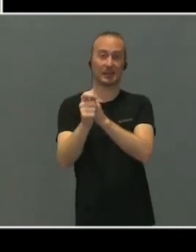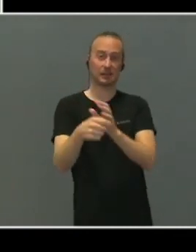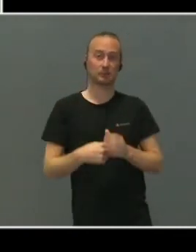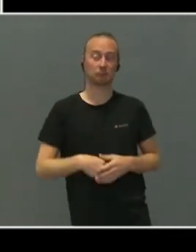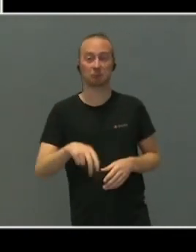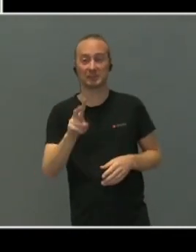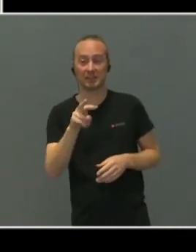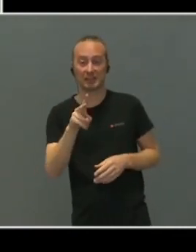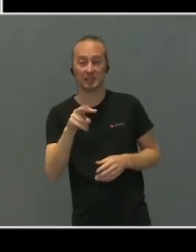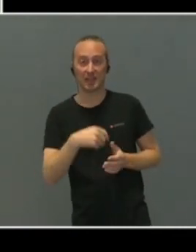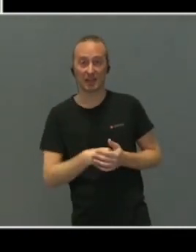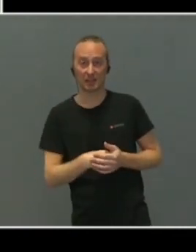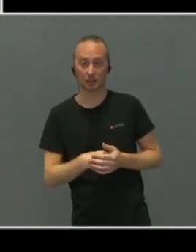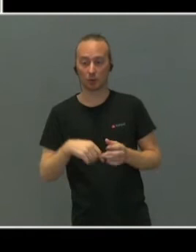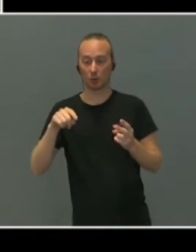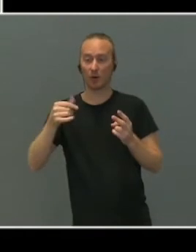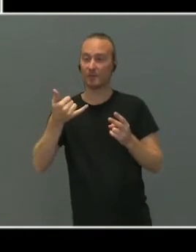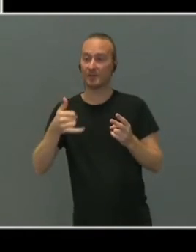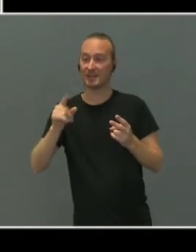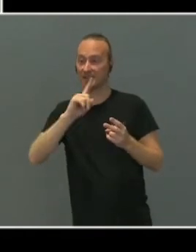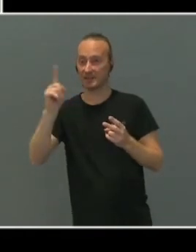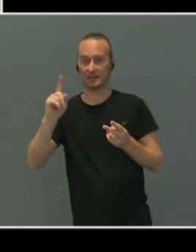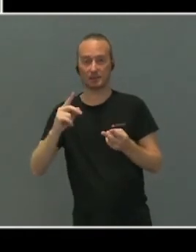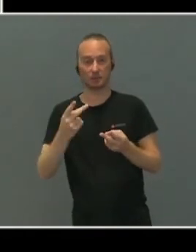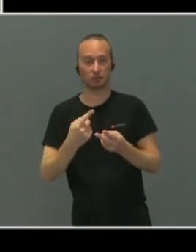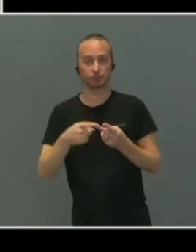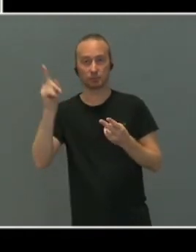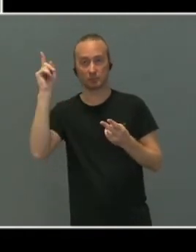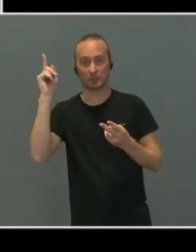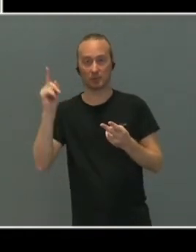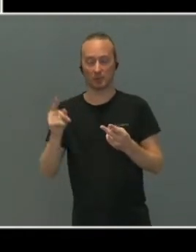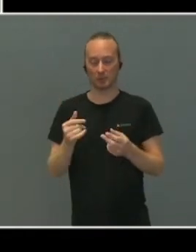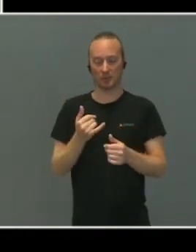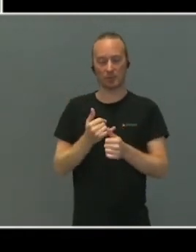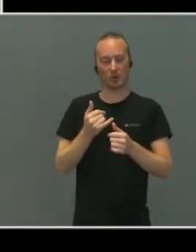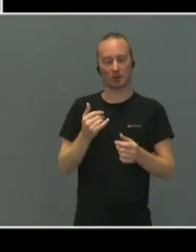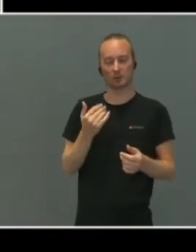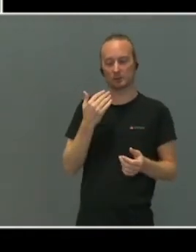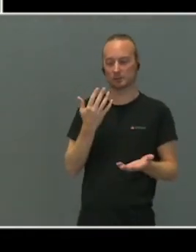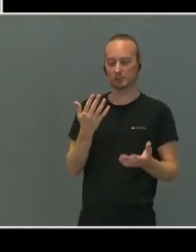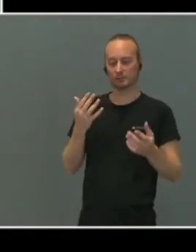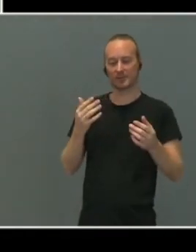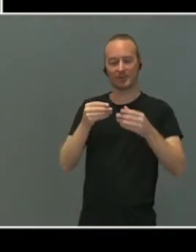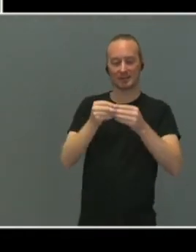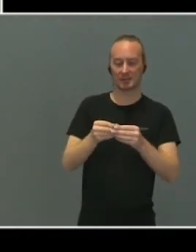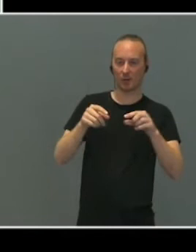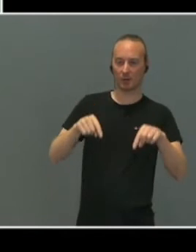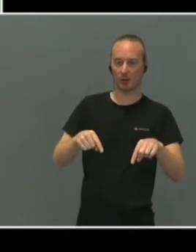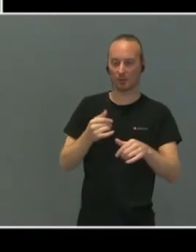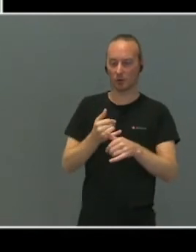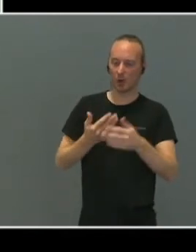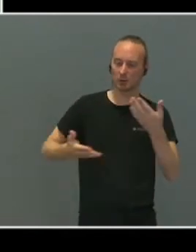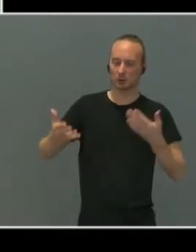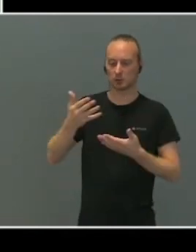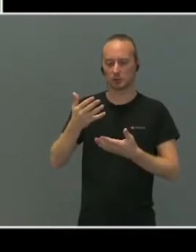fritiden er annerledes nå. Hver måte og vennskap er helt annerledes for dagens ungdom enn den var i vår